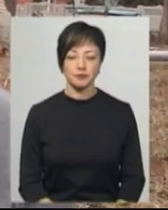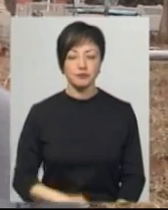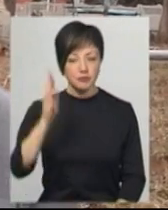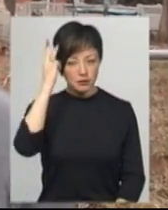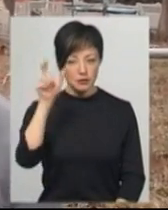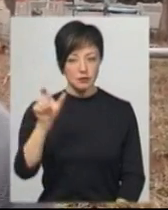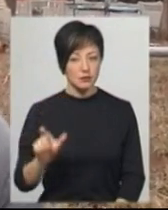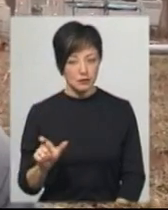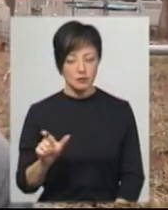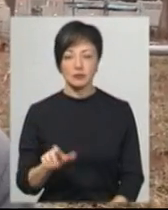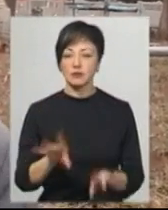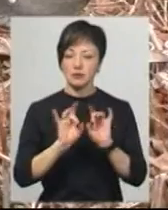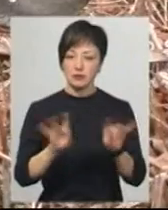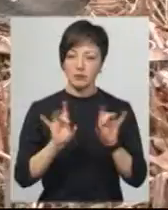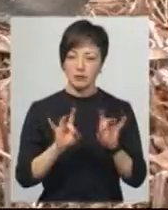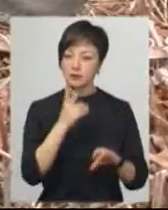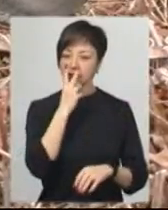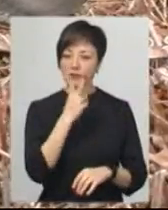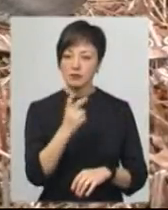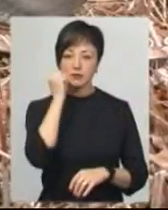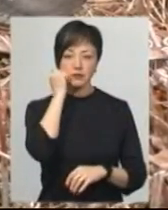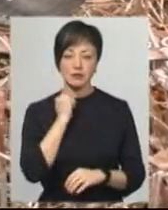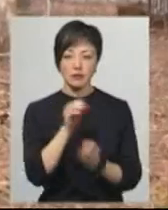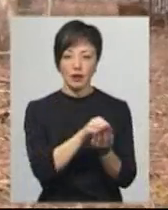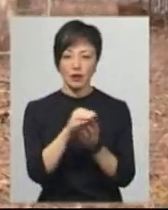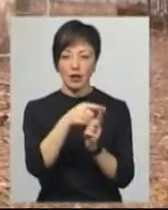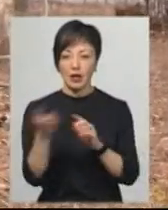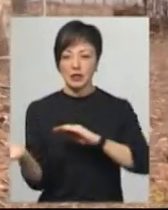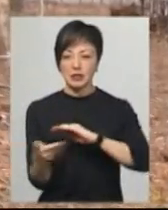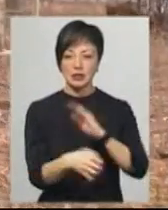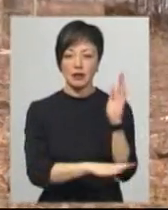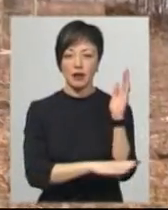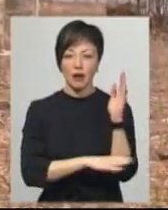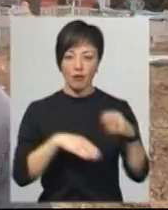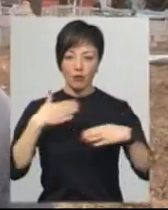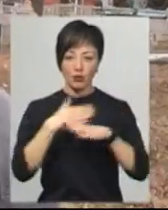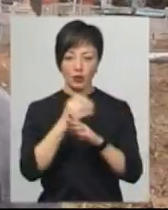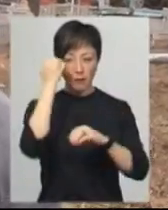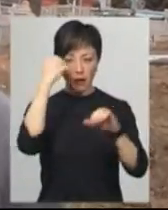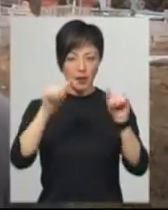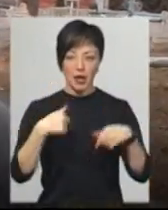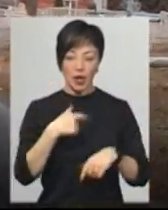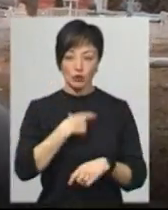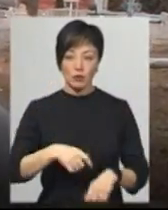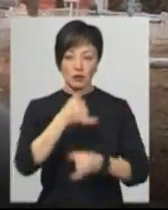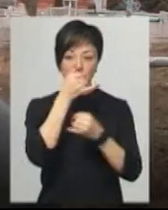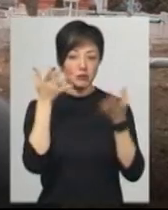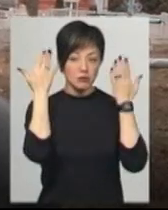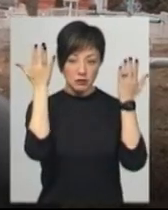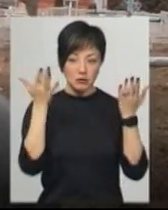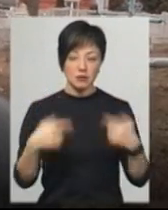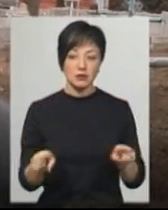Хмельничанин Володимир Чернух розповідає, побачив на старому цвинтарі зрізані дерева та потрощені пам'ятники. Я собі не міг представити, якби